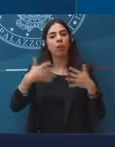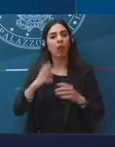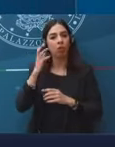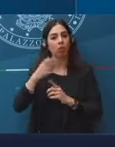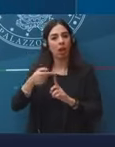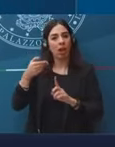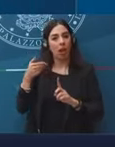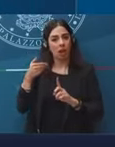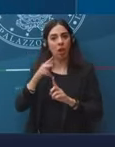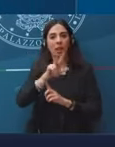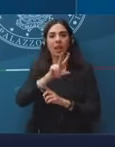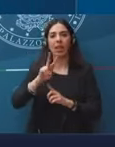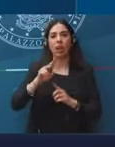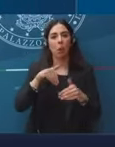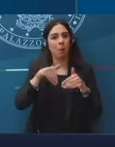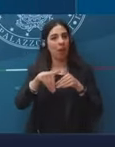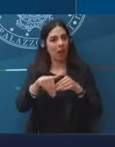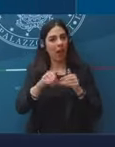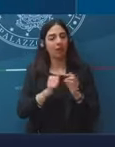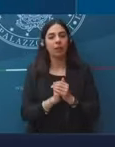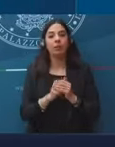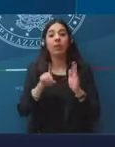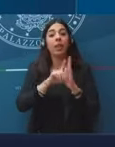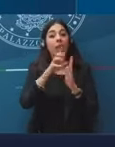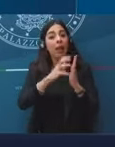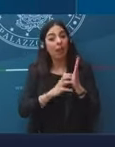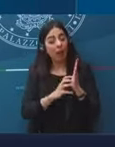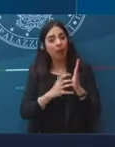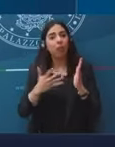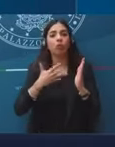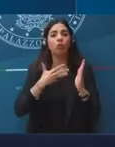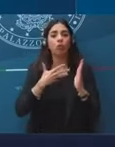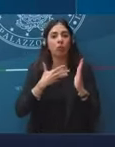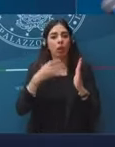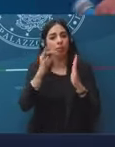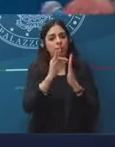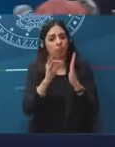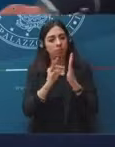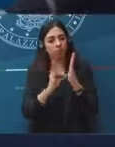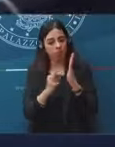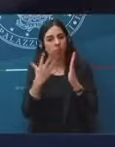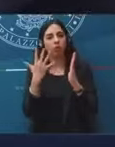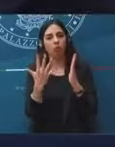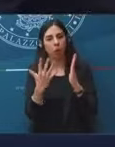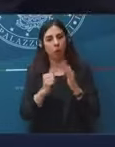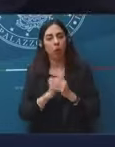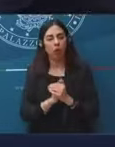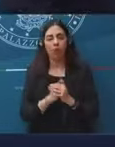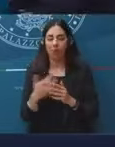Il decreto si articola su cinque linee di intervento.